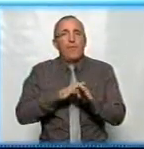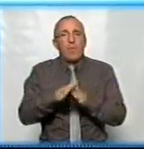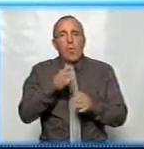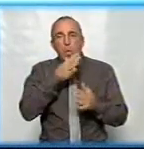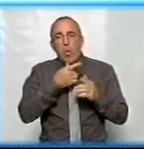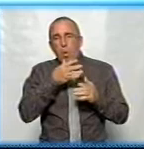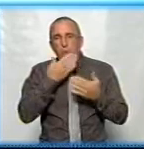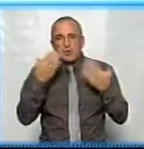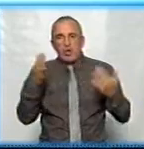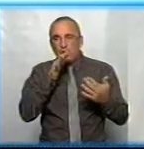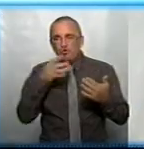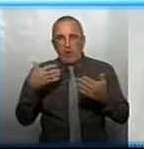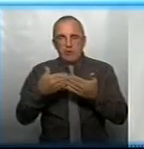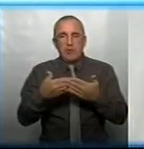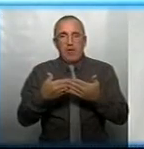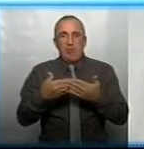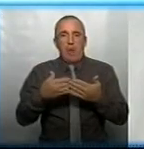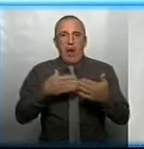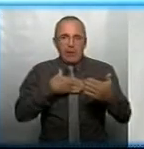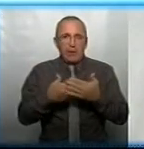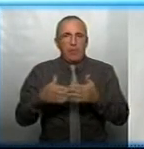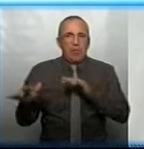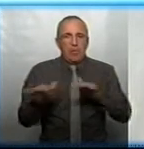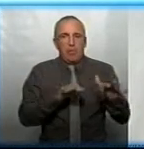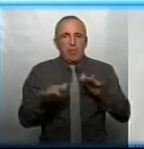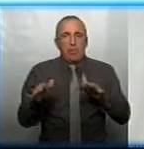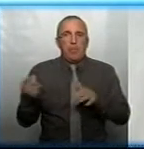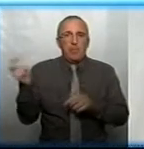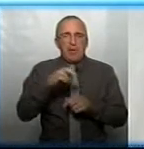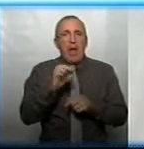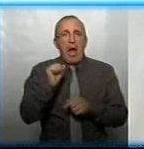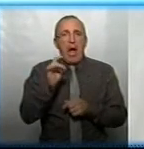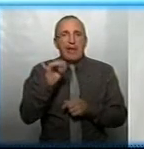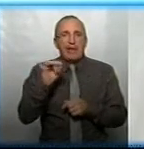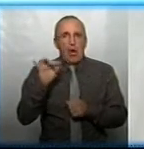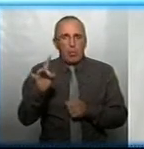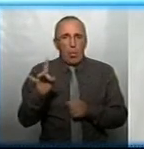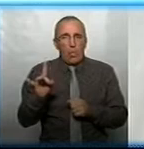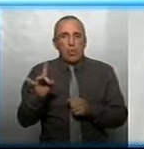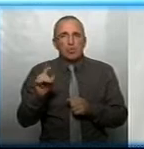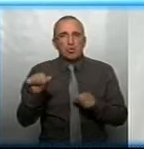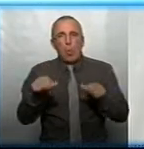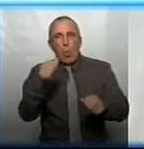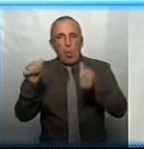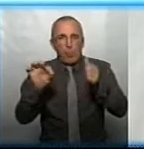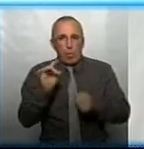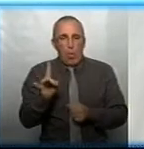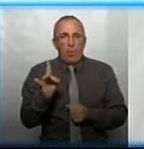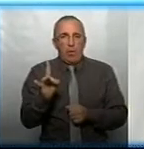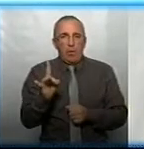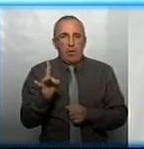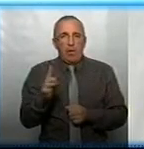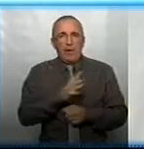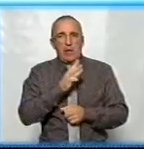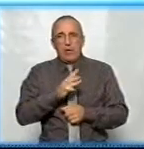останнім часом у Кропивницькому. Активізувалася робота. Тобто прийшли архітектори, прийшли скульптори, прийшли